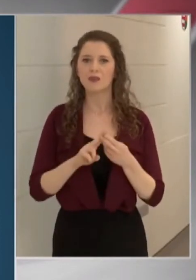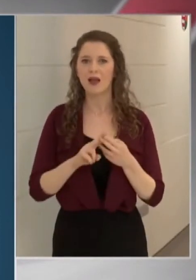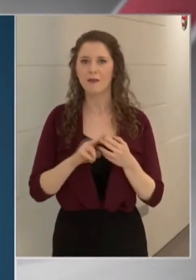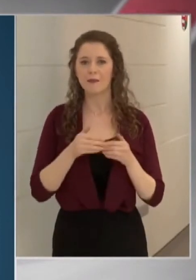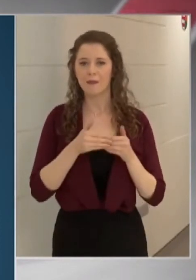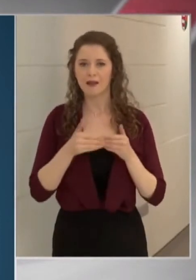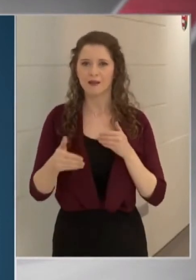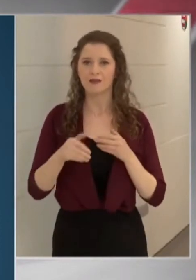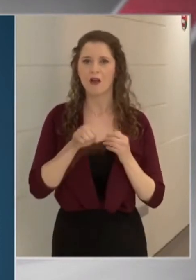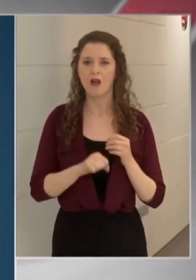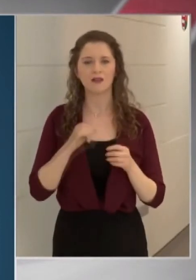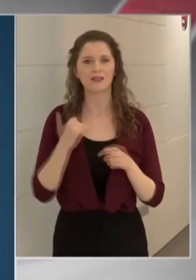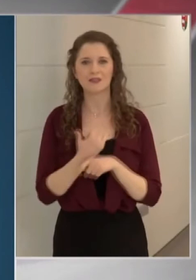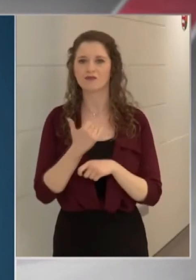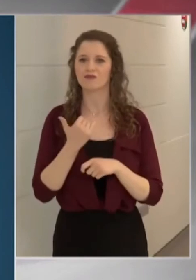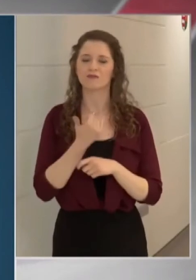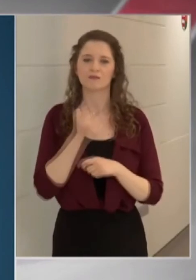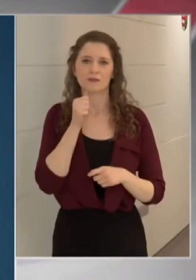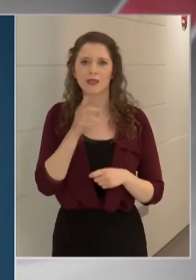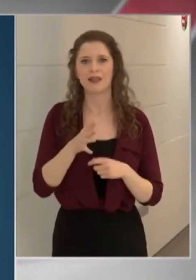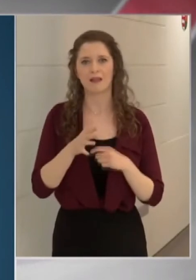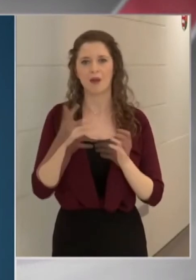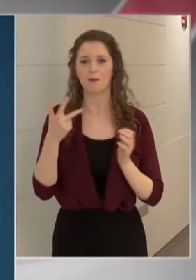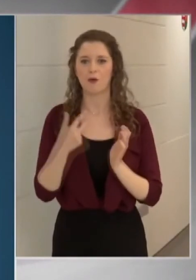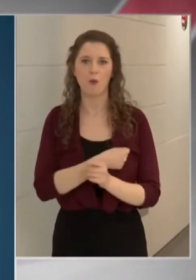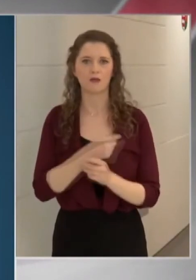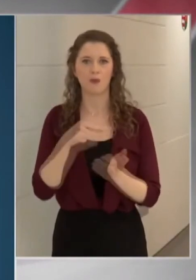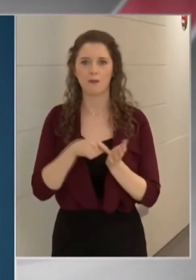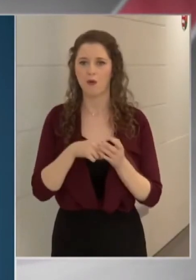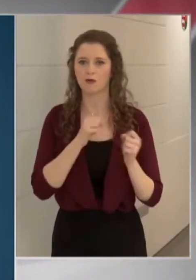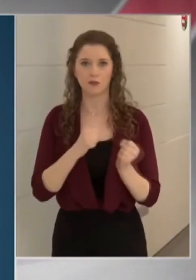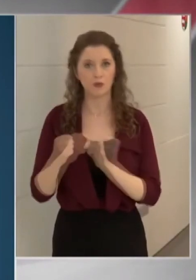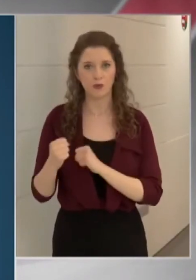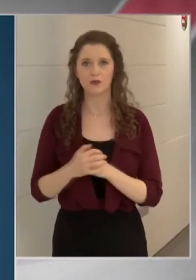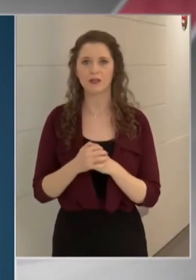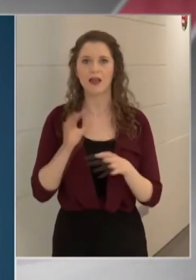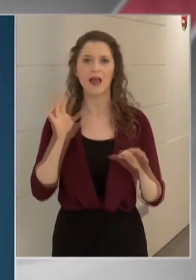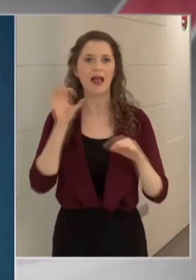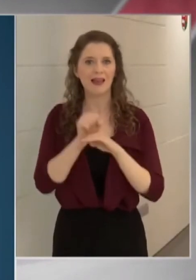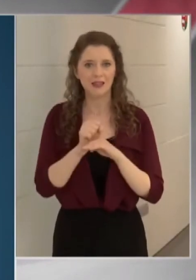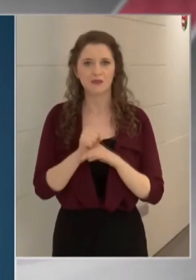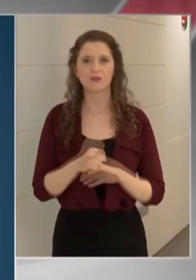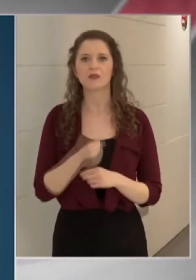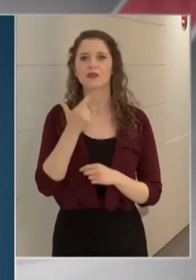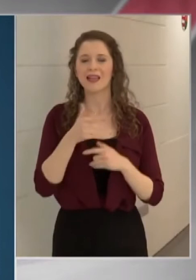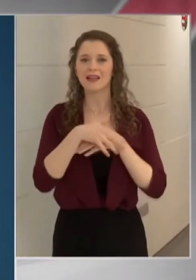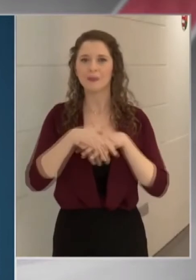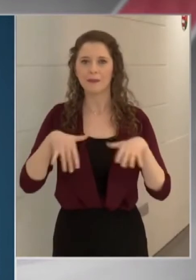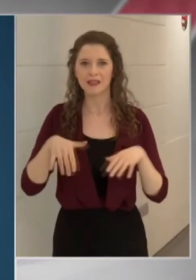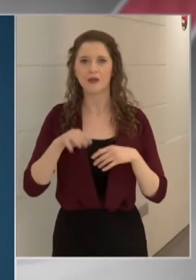végig, minden nap működtek az oltópontok, elértük azt, hogy 2 millió